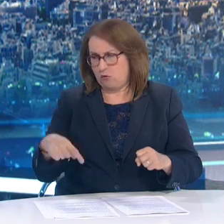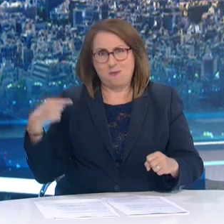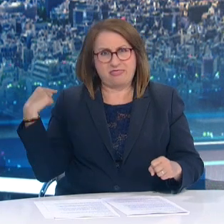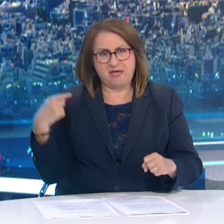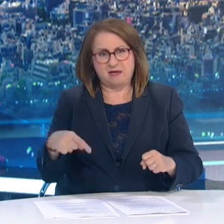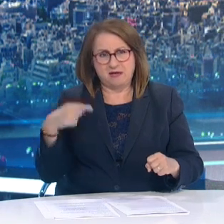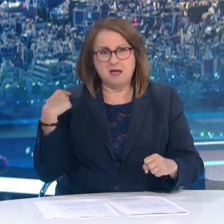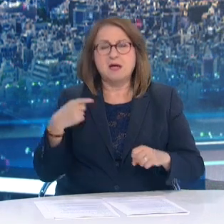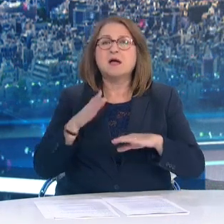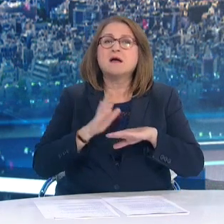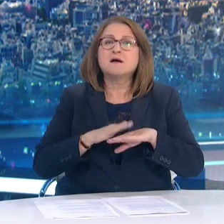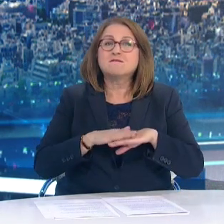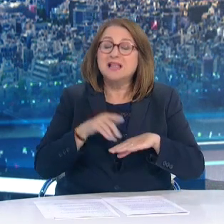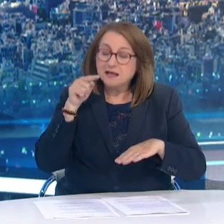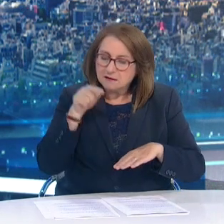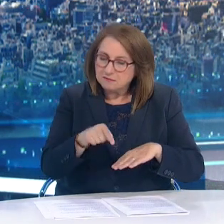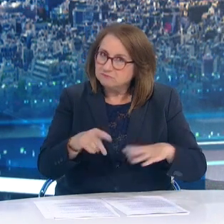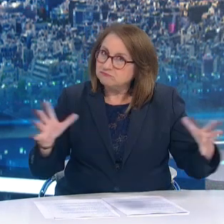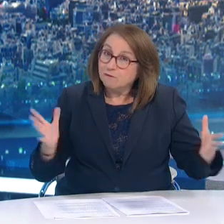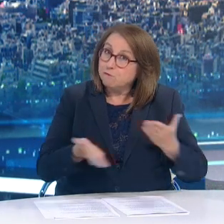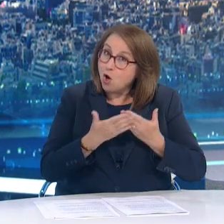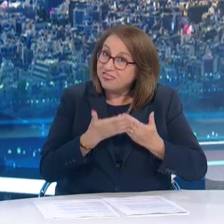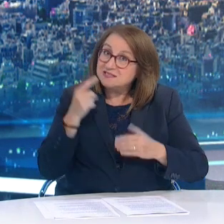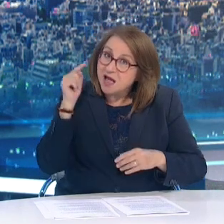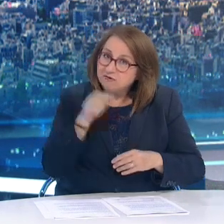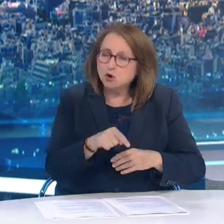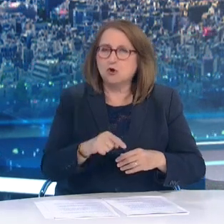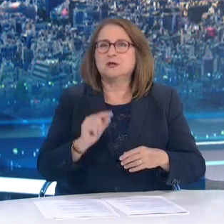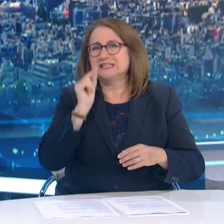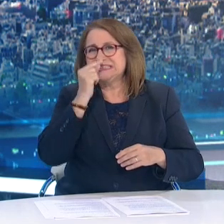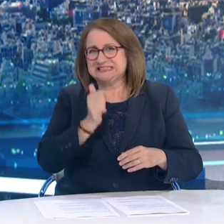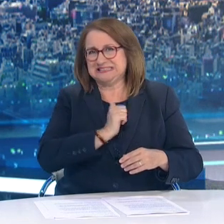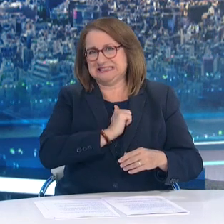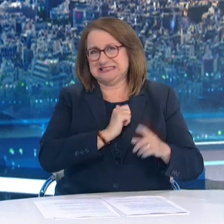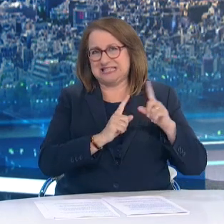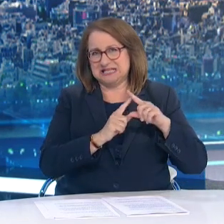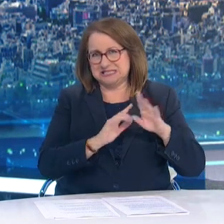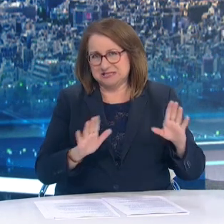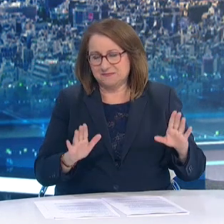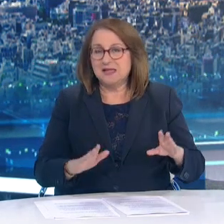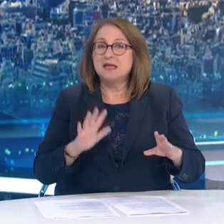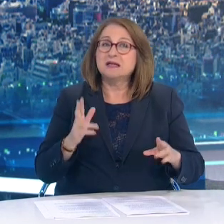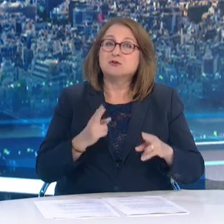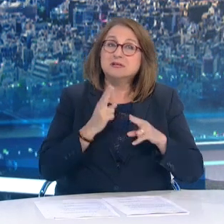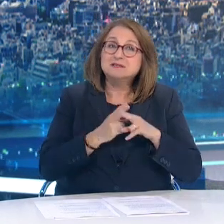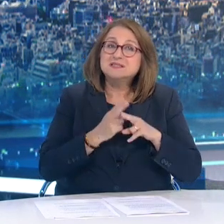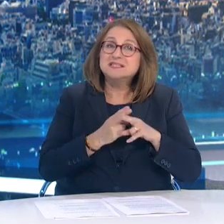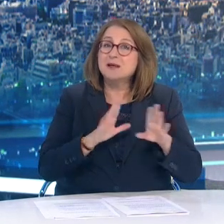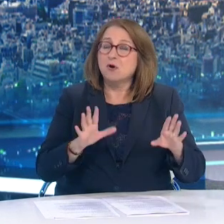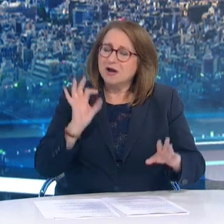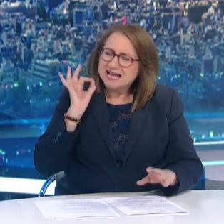οφείλεται στην διενέργεια των self-test. Είναι λοιπόν απαραίτητο να γίνει κατανοητό ότι η συνεπής διενέργεια